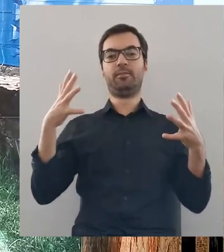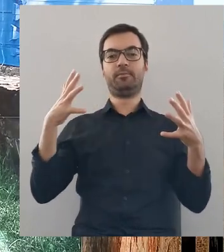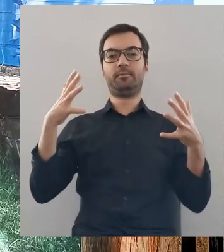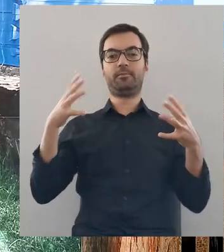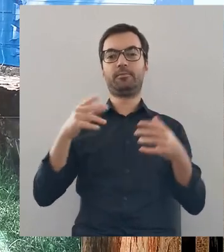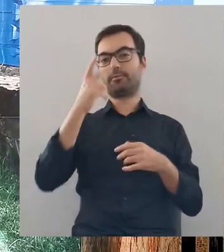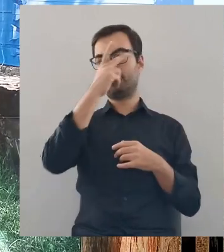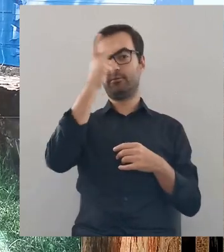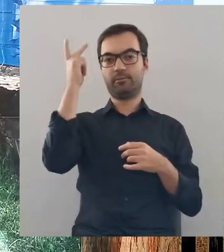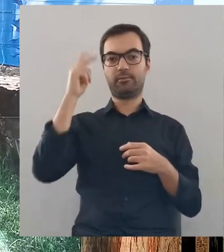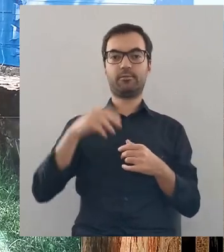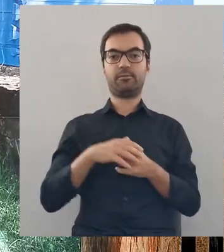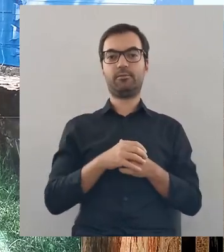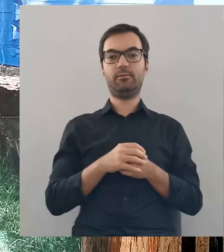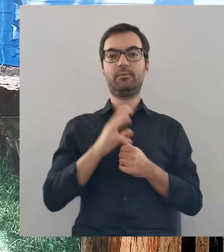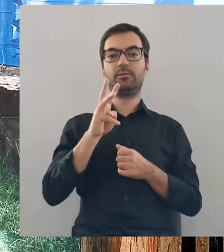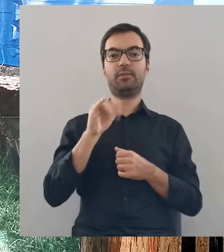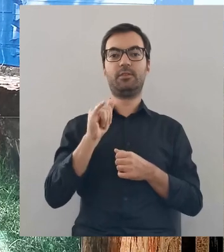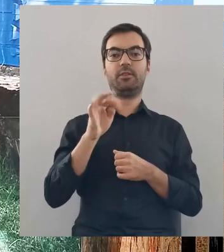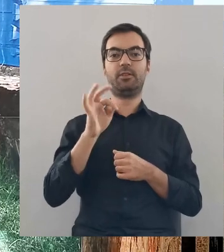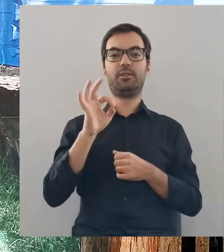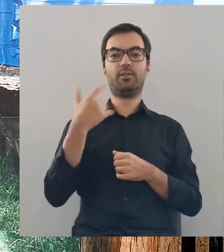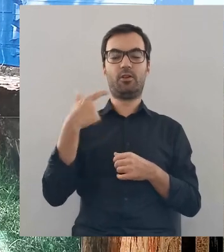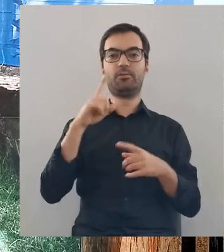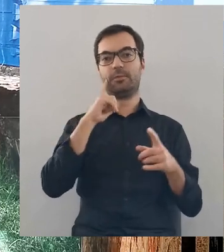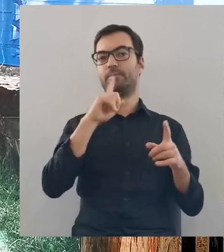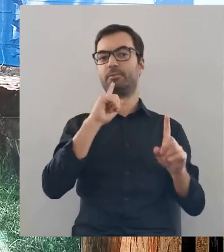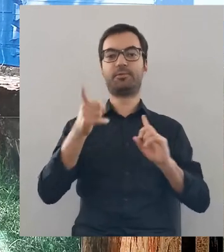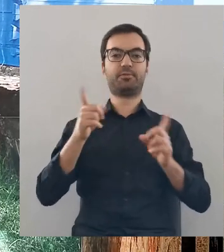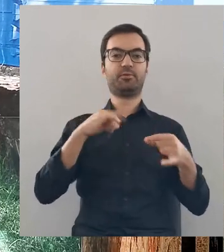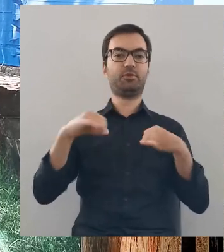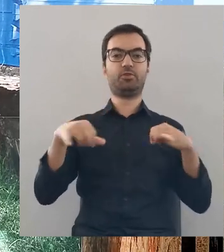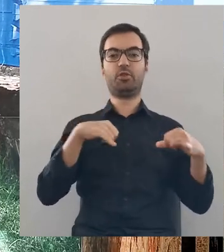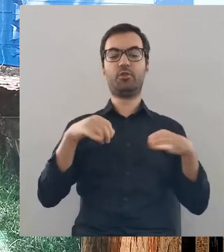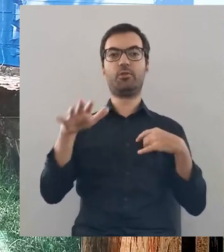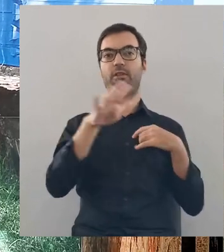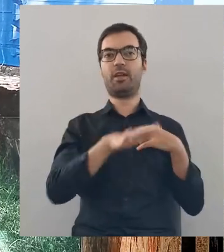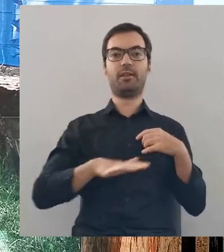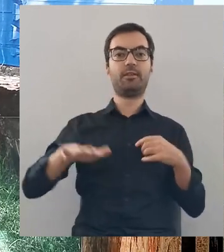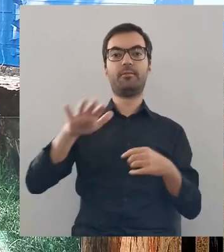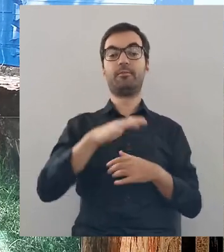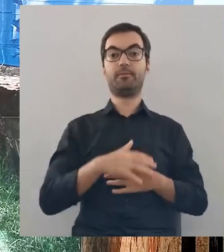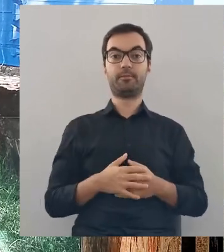wielki litewski Witold zarządzał tym terenem.